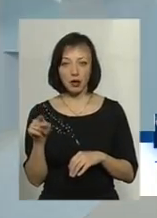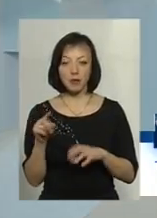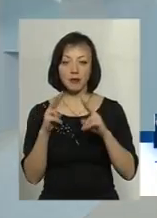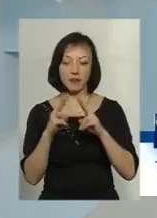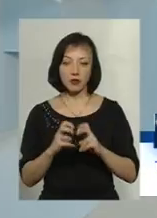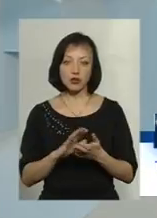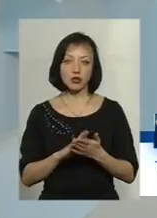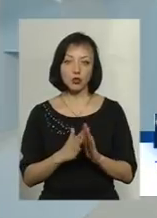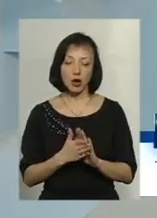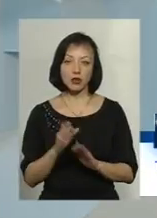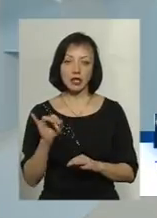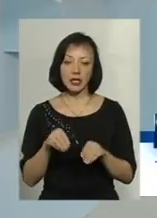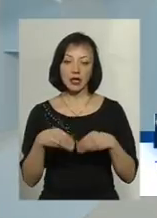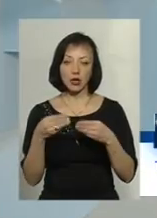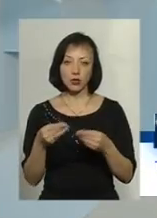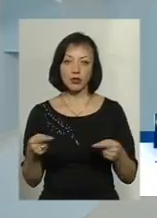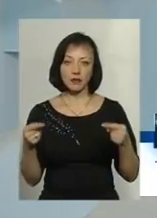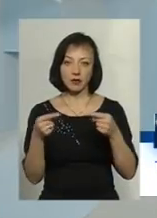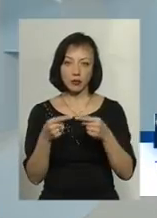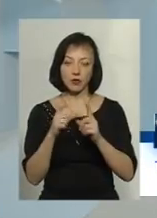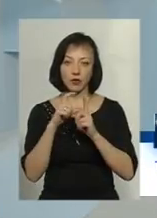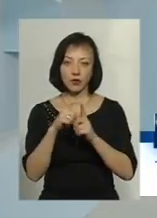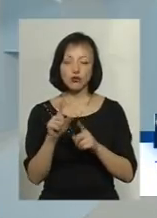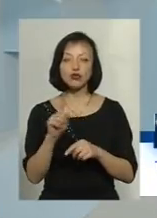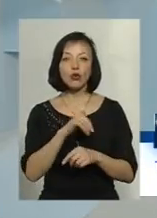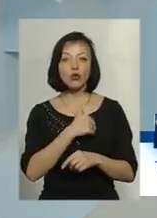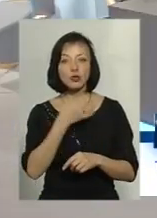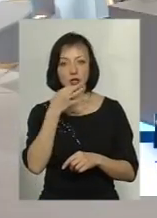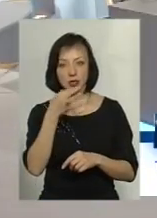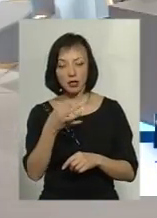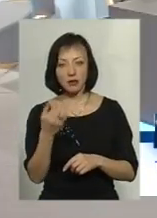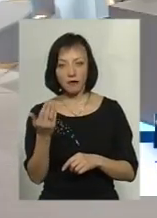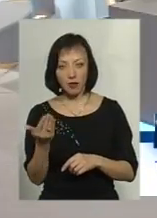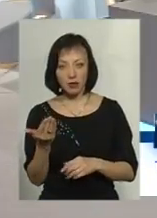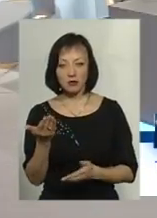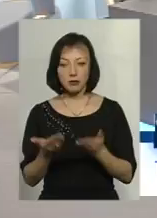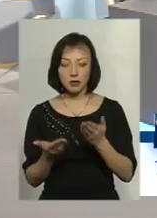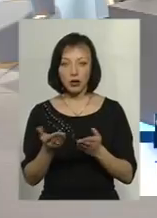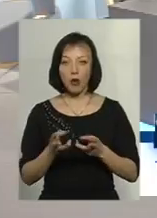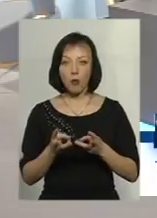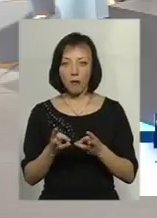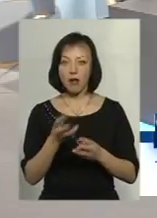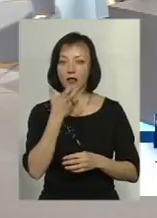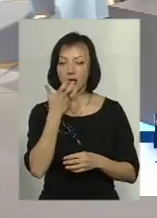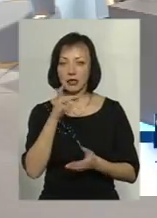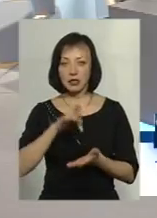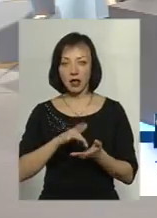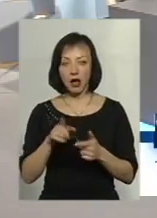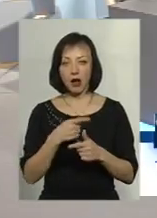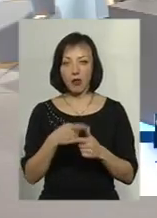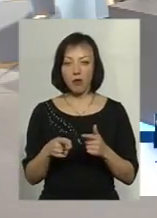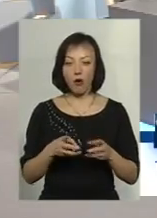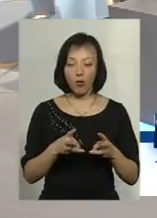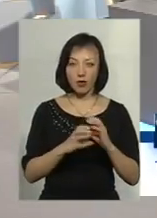ситуацію і дадуть відповідну відповідь. Хочу що сказати. У вас, очевидно, опалення централізованое. Або від